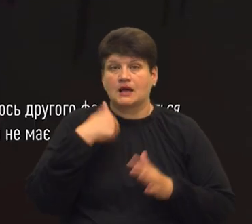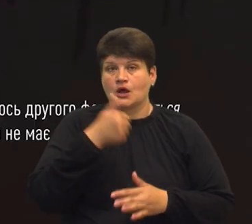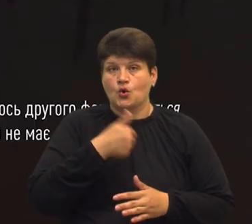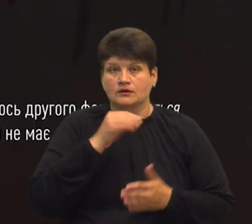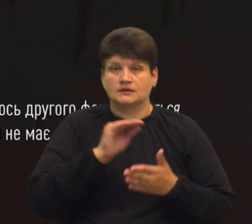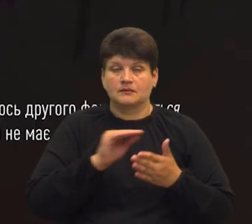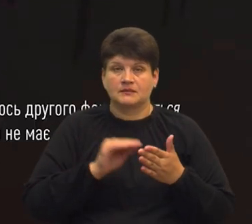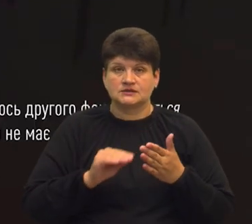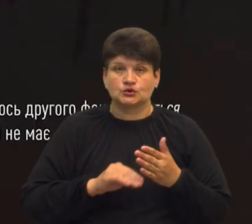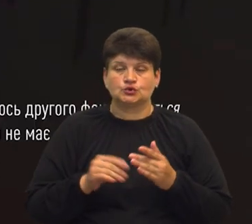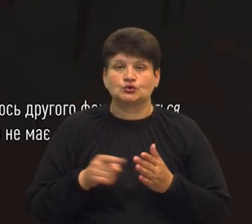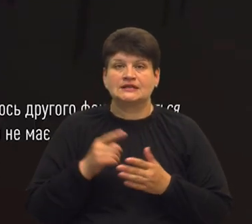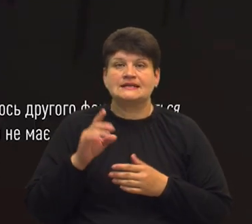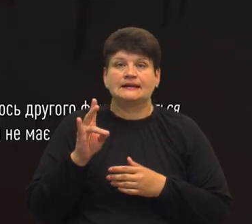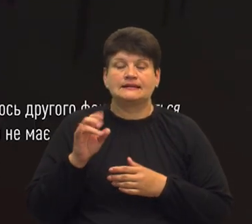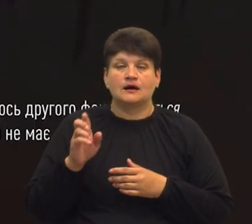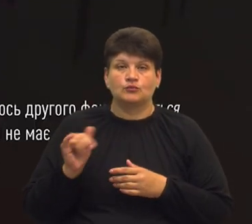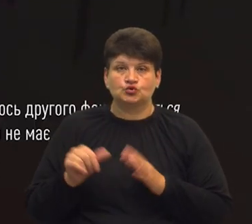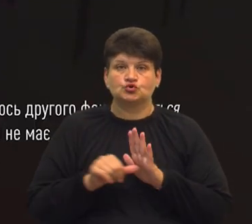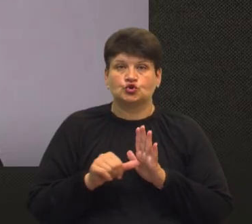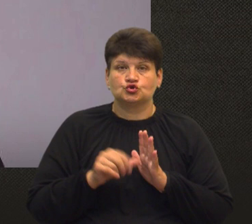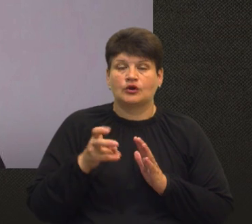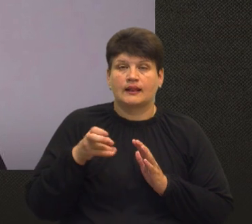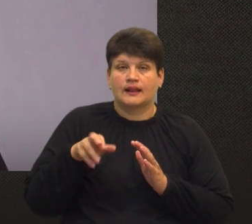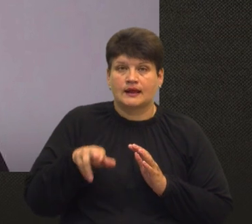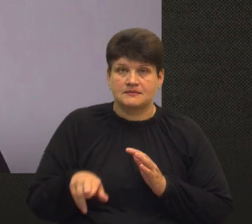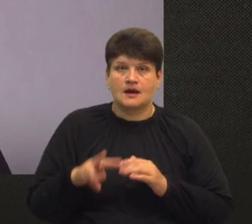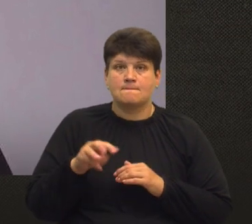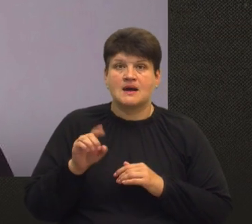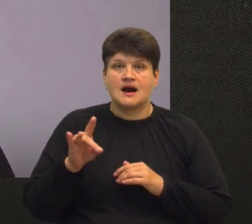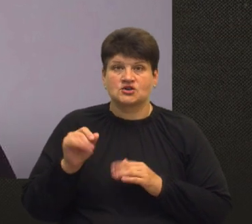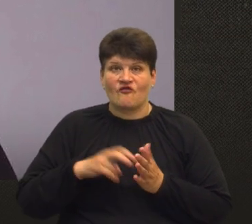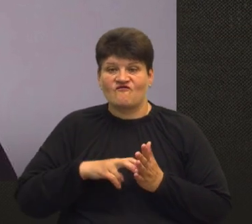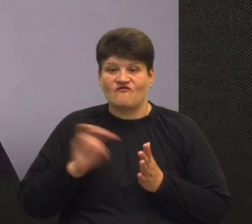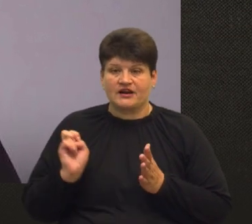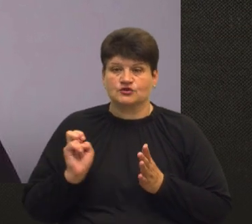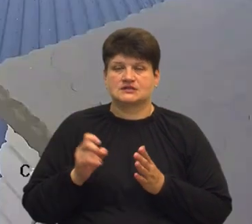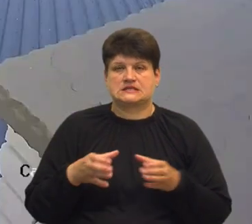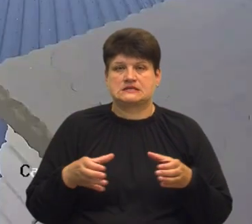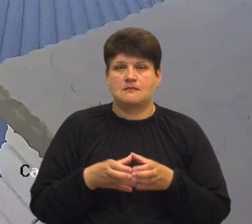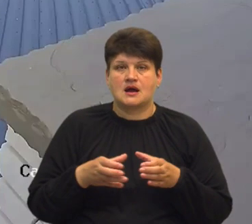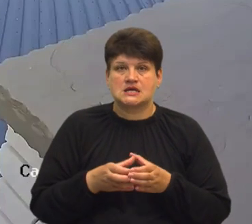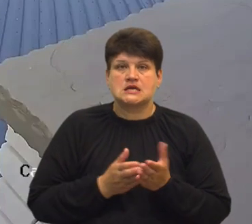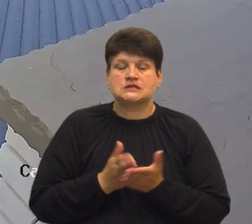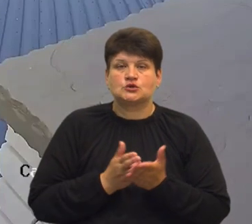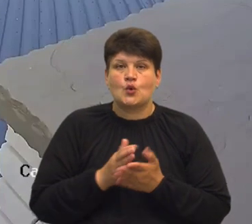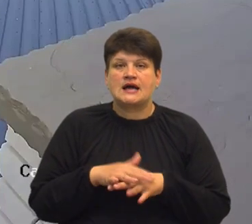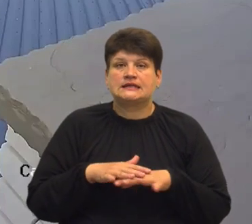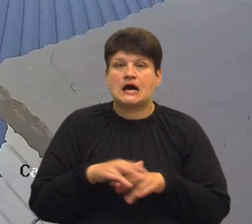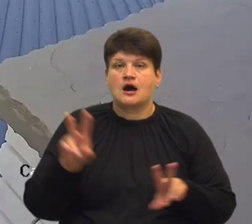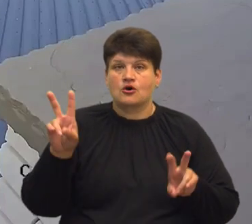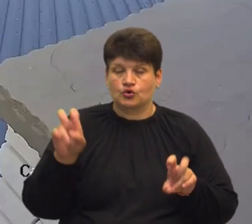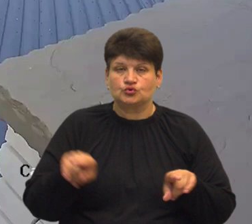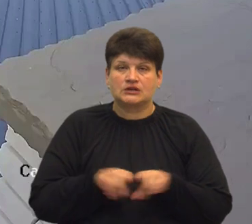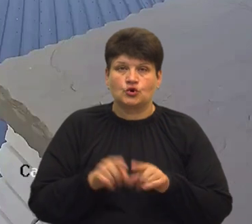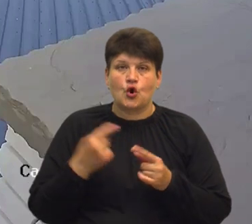НАБУ. Зазначу, 6 липня через оголошення підозри Марченко виключили з партією «Слуга народу». Також обласна організація